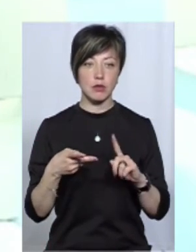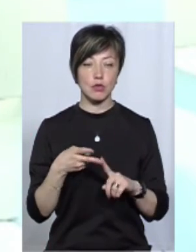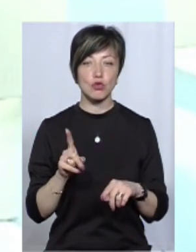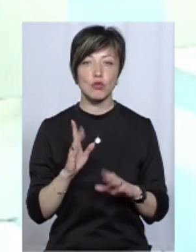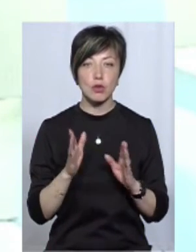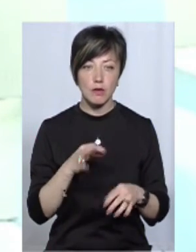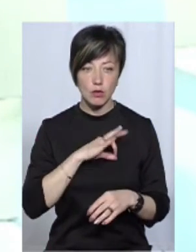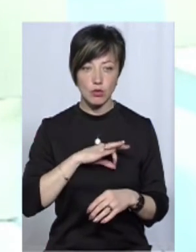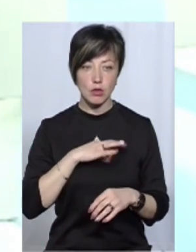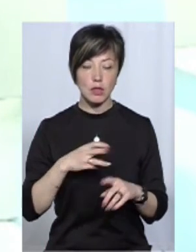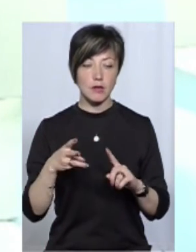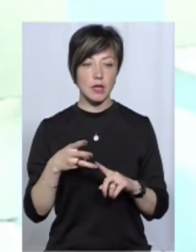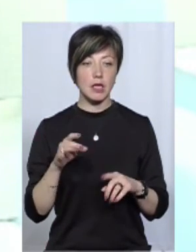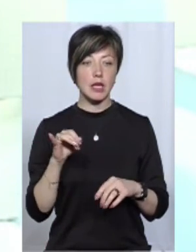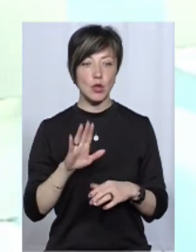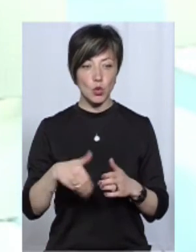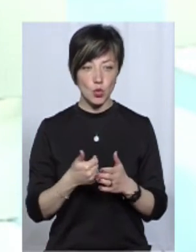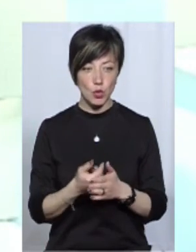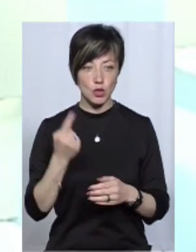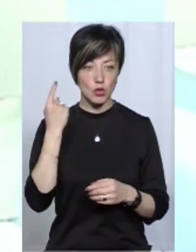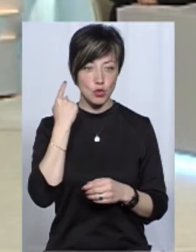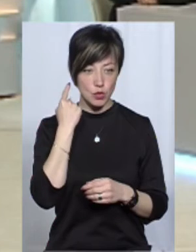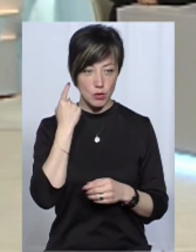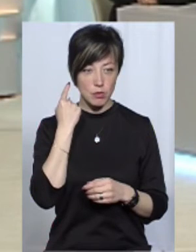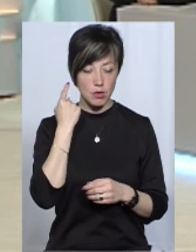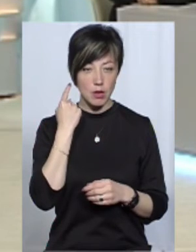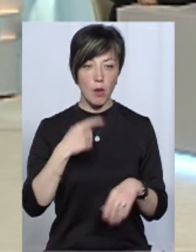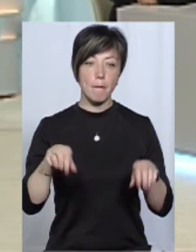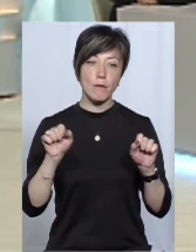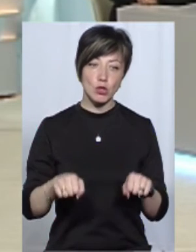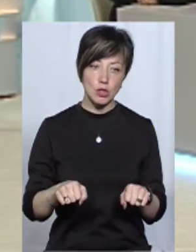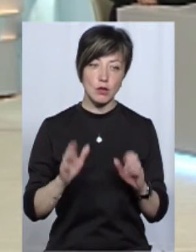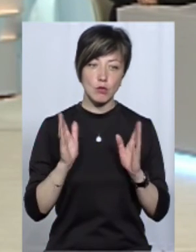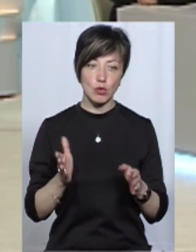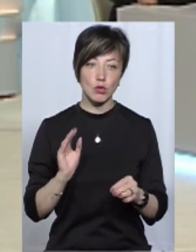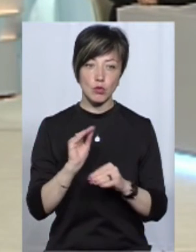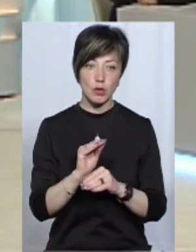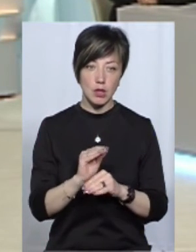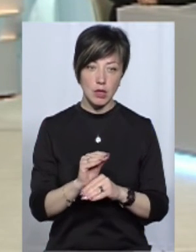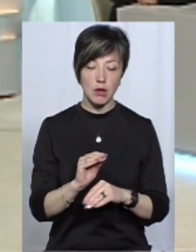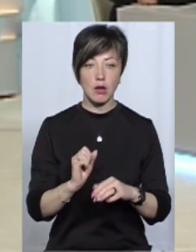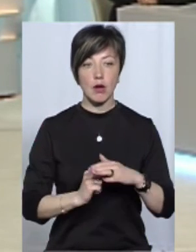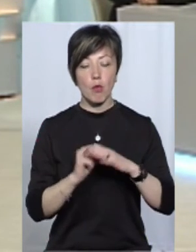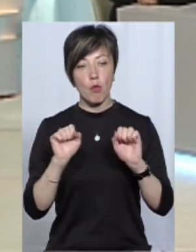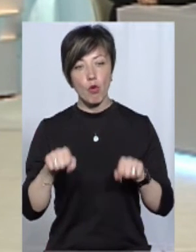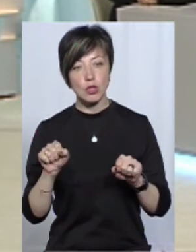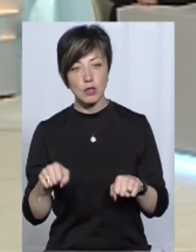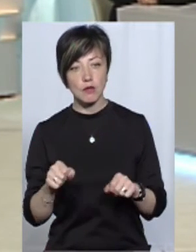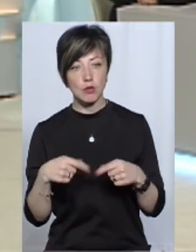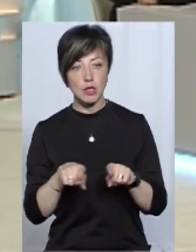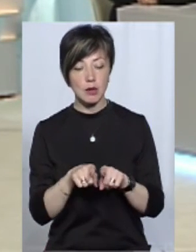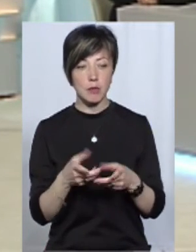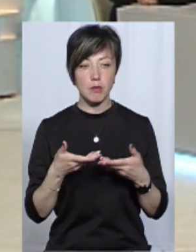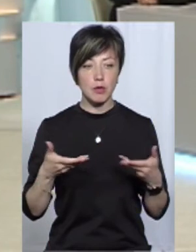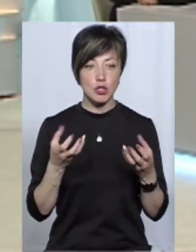що буде використовуватись. І от досі ми чуємо, можливо, буде добудова градірні, можливо, буде